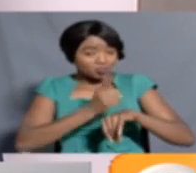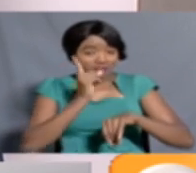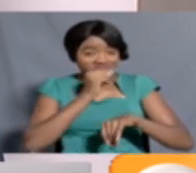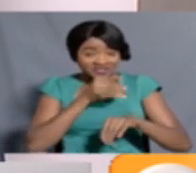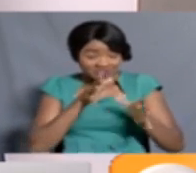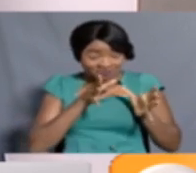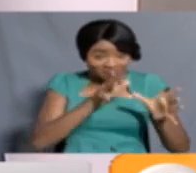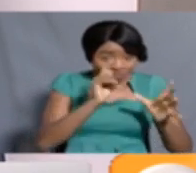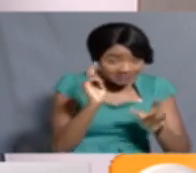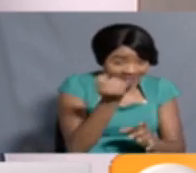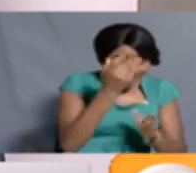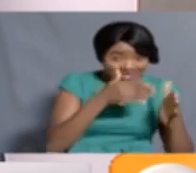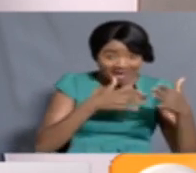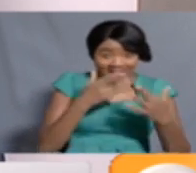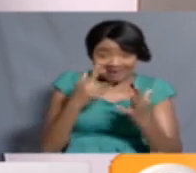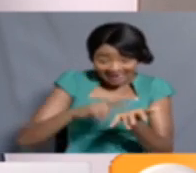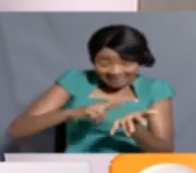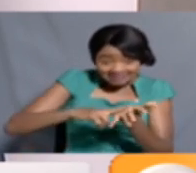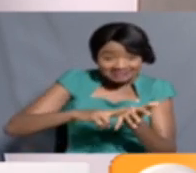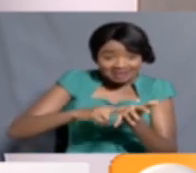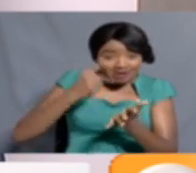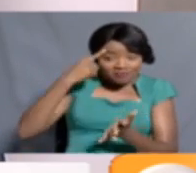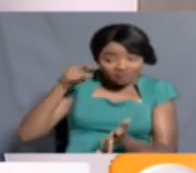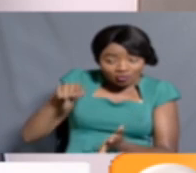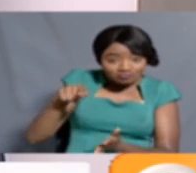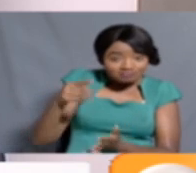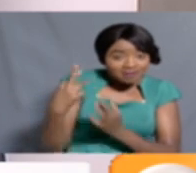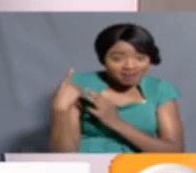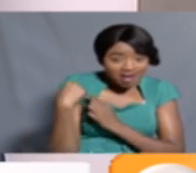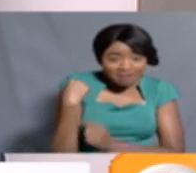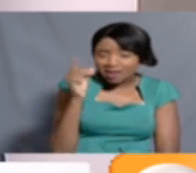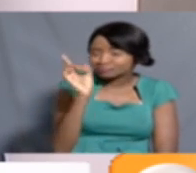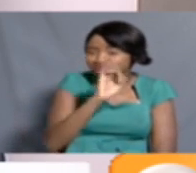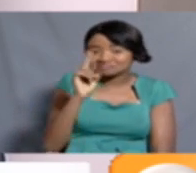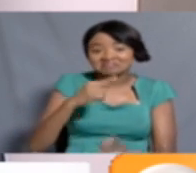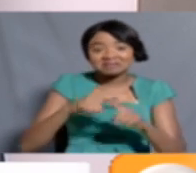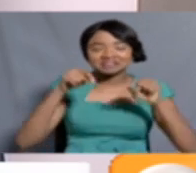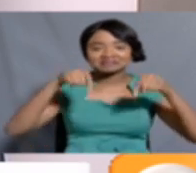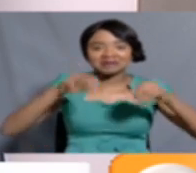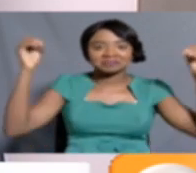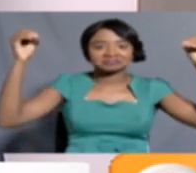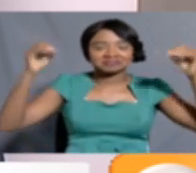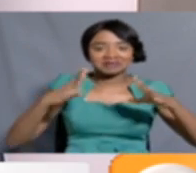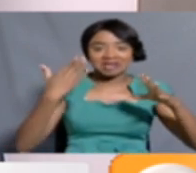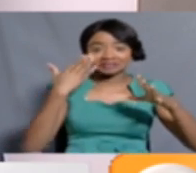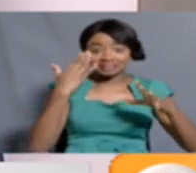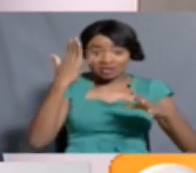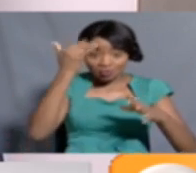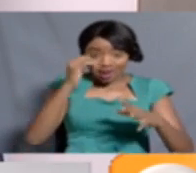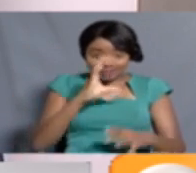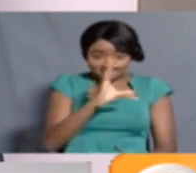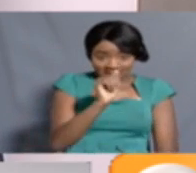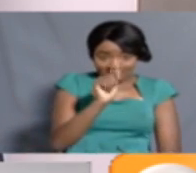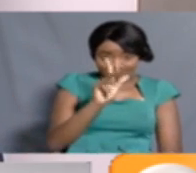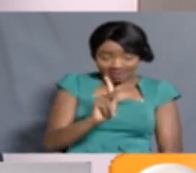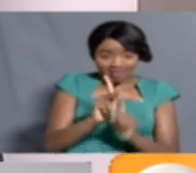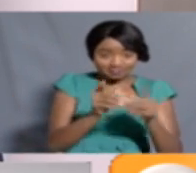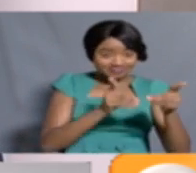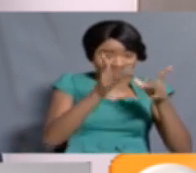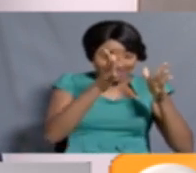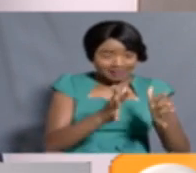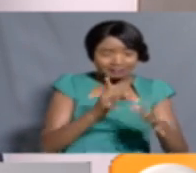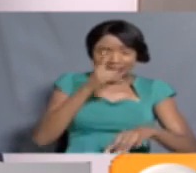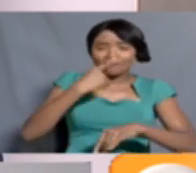kujisajili kwa huduma namba. Sasa ni baana kuwa wa Kenya watalazimishwa kujisajili. Hii ni baada mkurugenzi mkuwa tume ya mawasiliano nchini